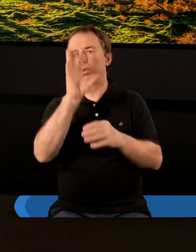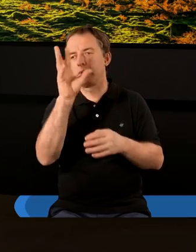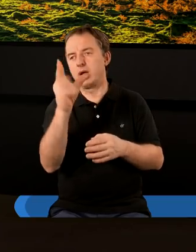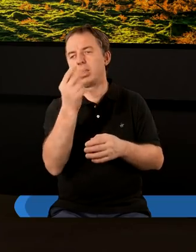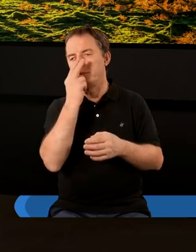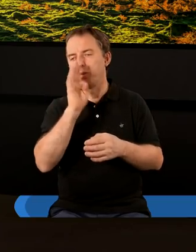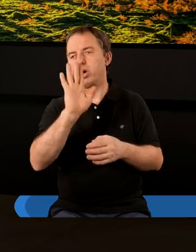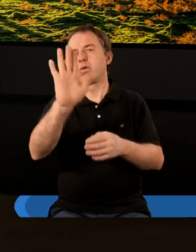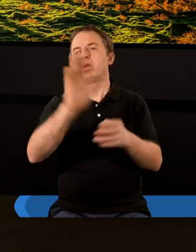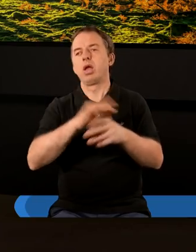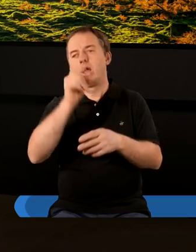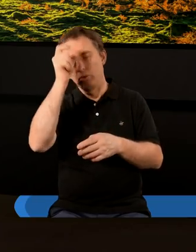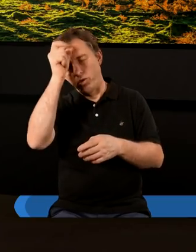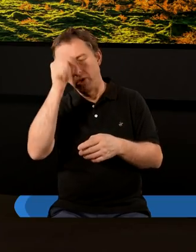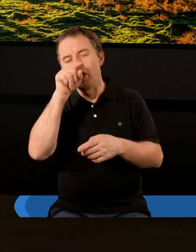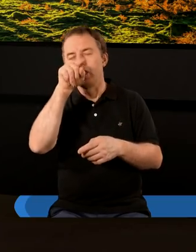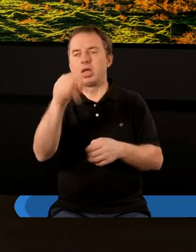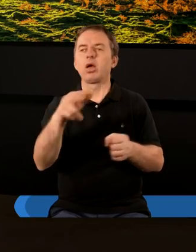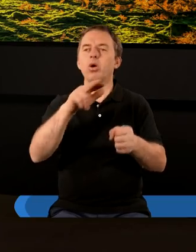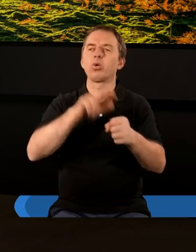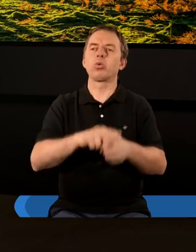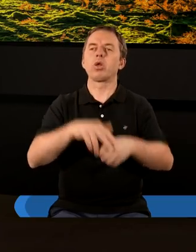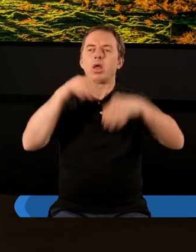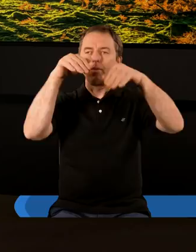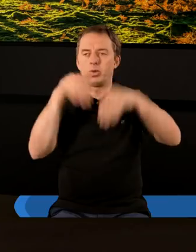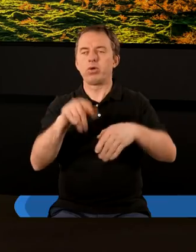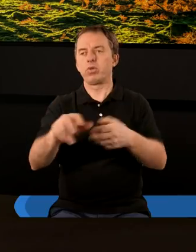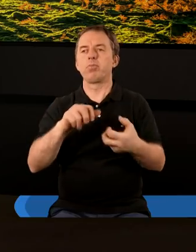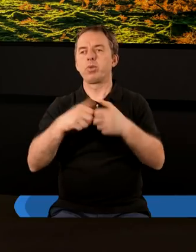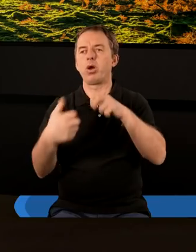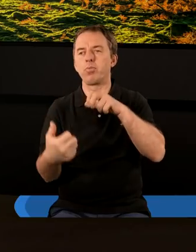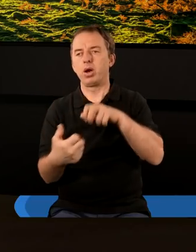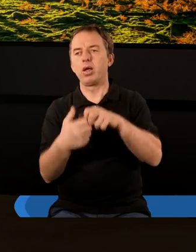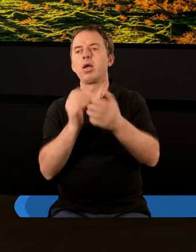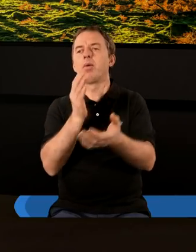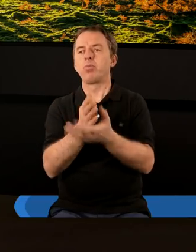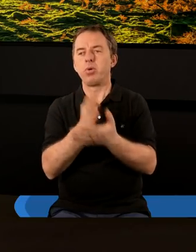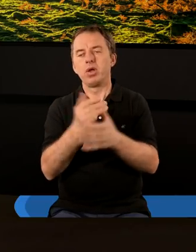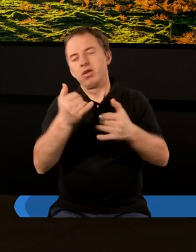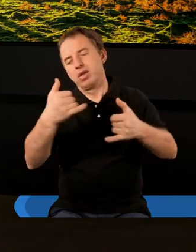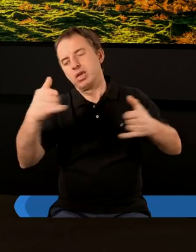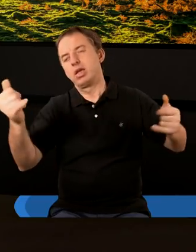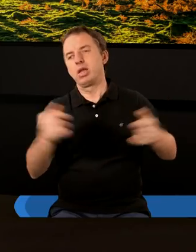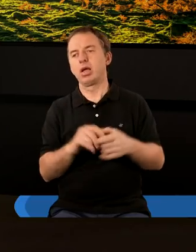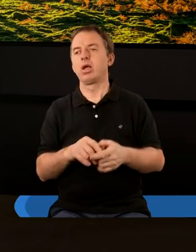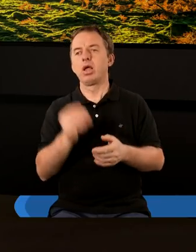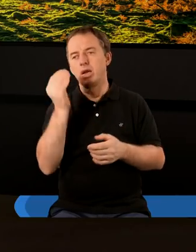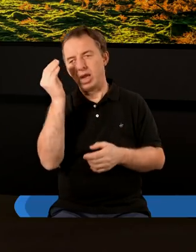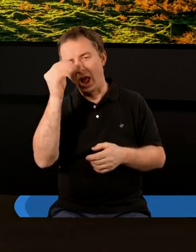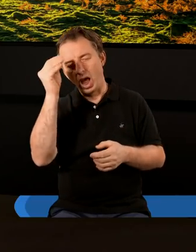wskazywana jest bardziej na człowieka jako tego, który może ci w tym problemie pomóc. Wiele innych